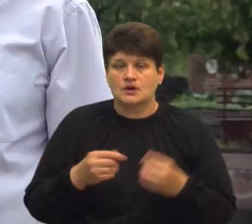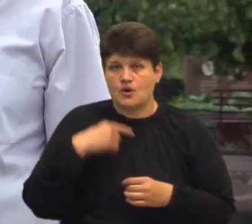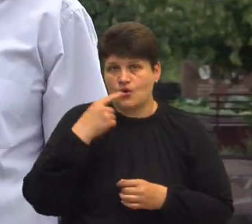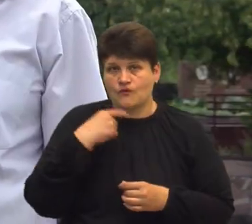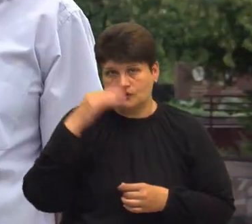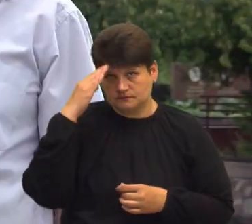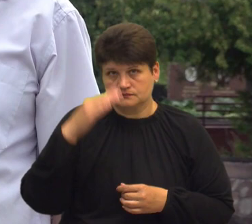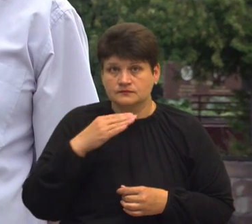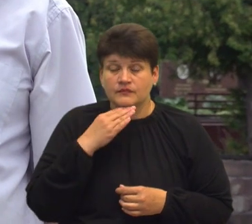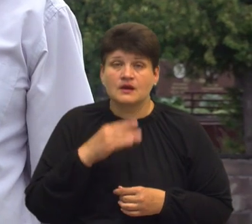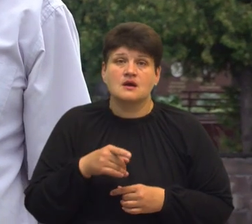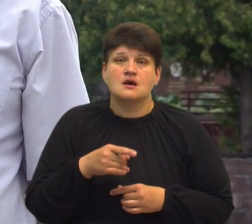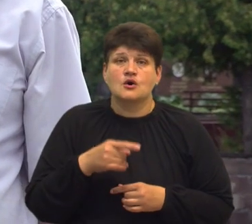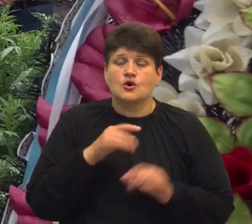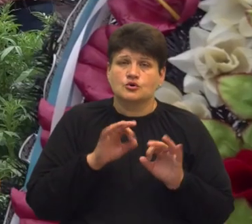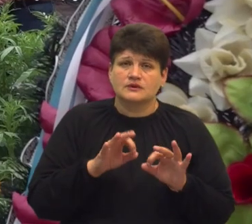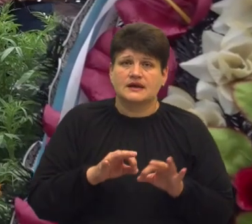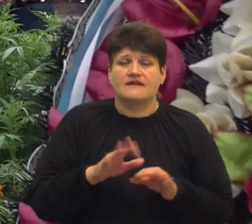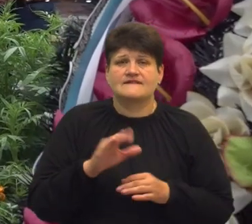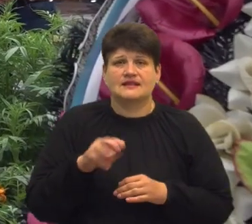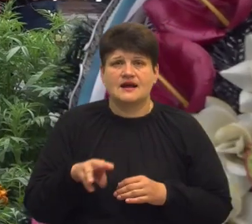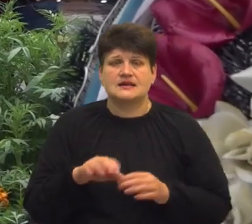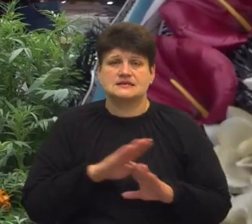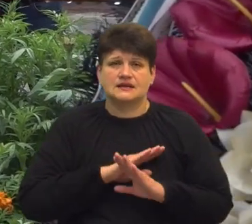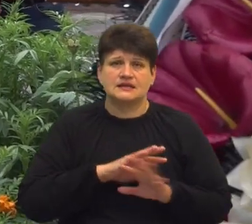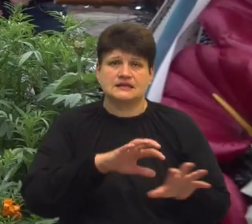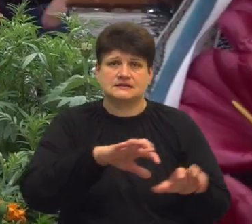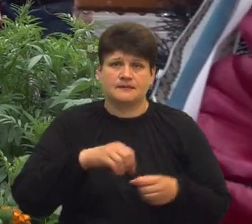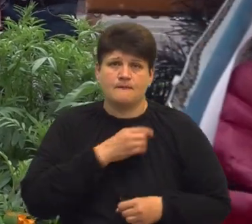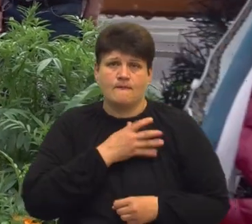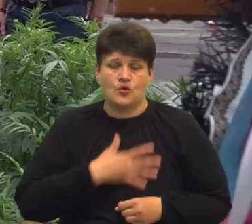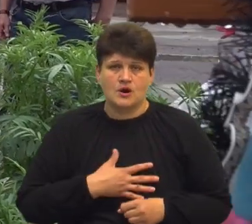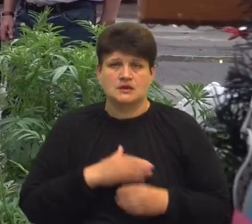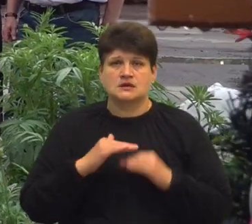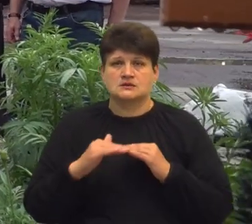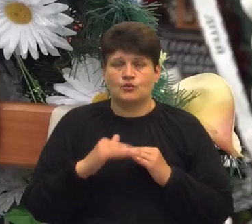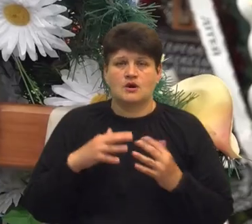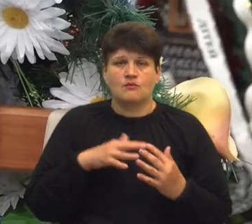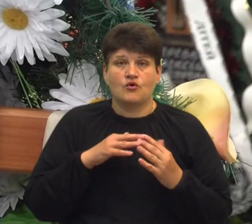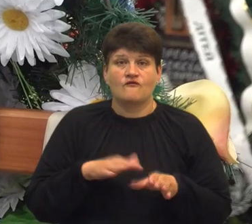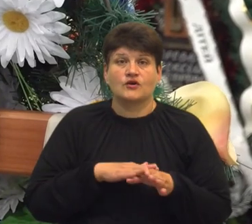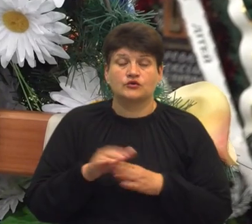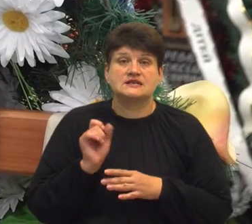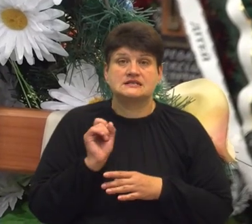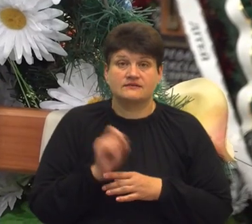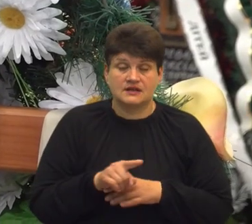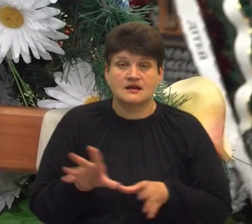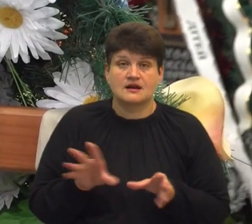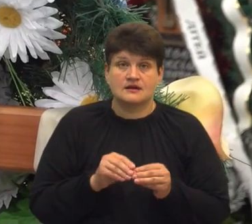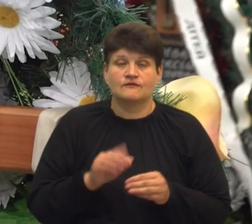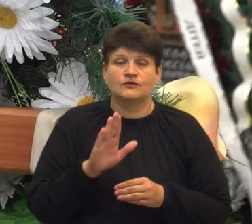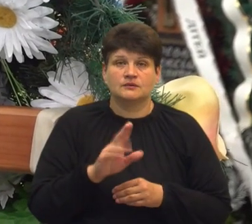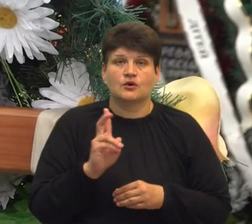Стадник. Розповідає, Віталій загинув, вивозячи поранених із поля бою. Виконувати це завдання, каже, разом із побратимом Володимиром